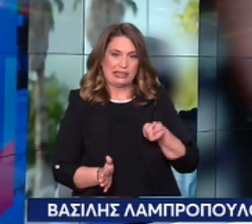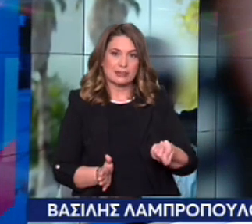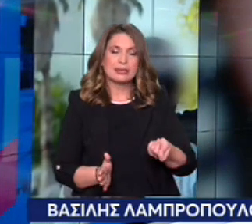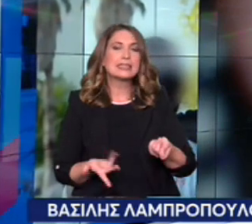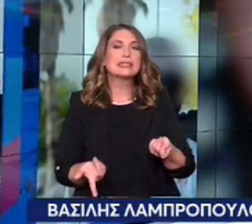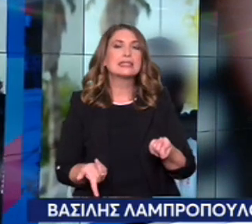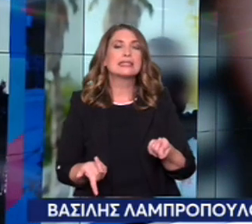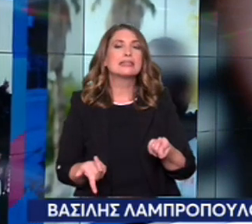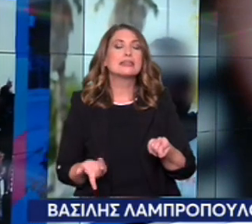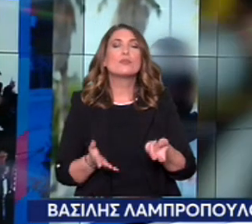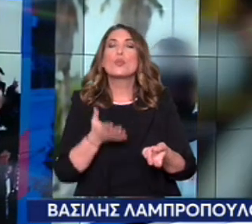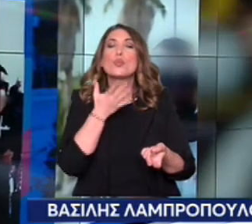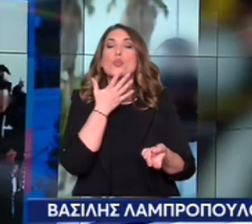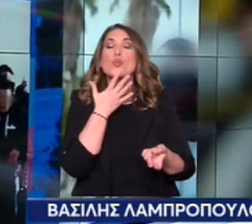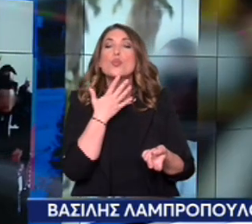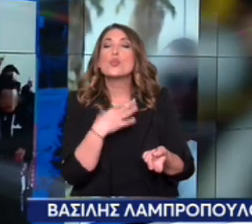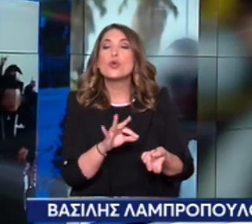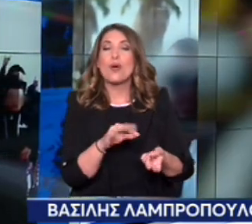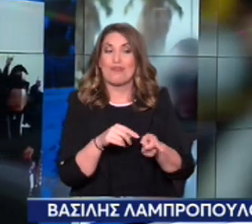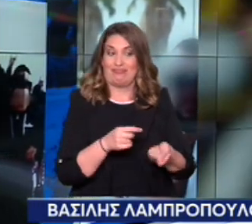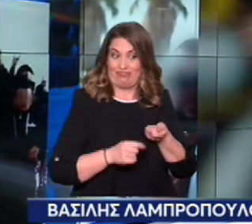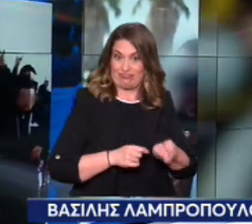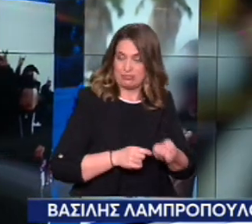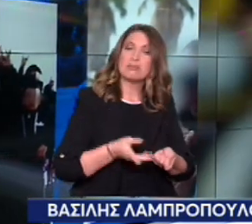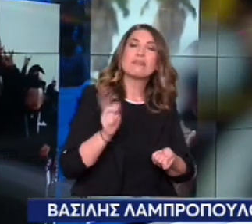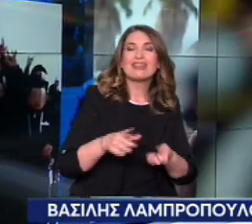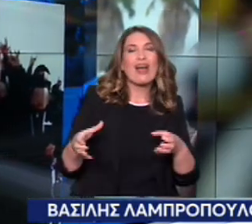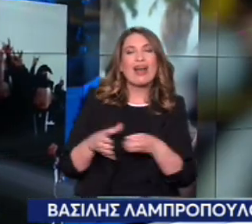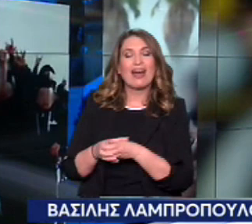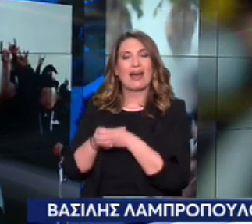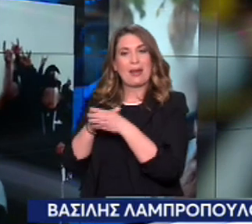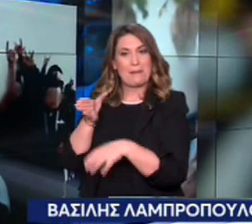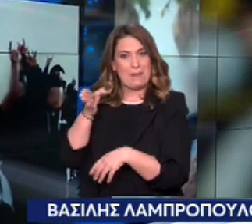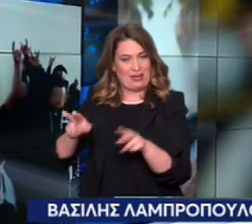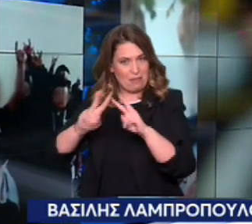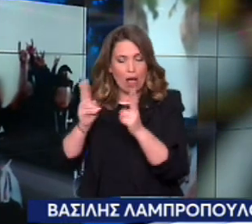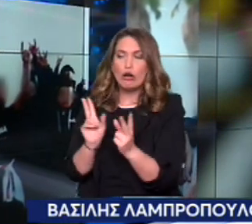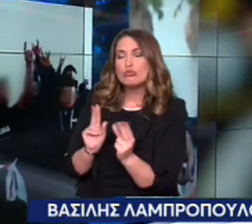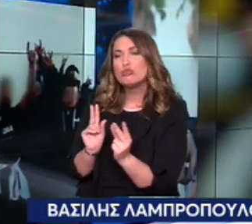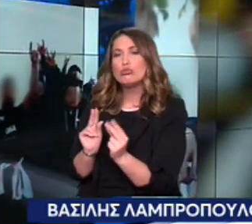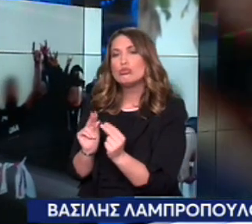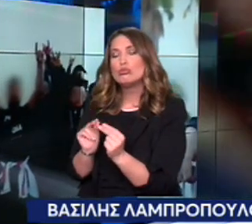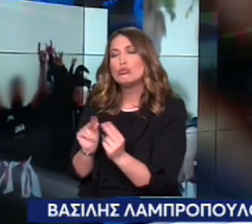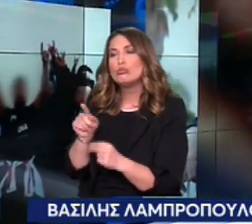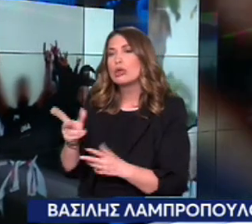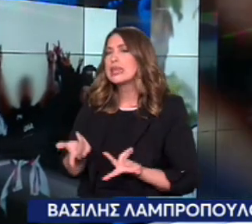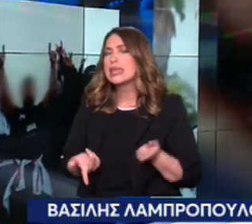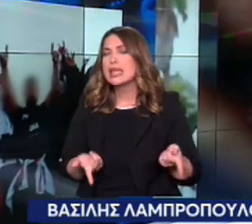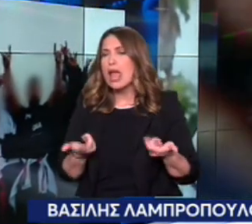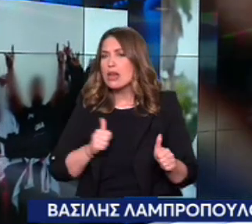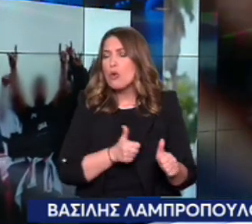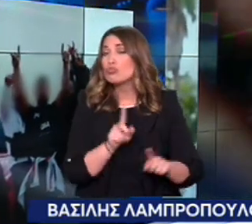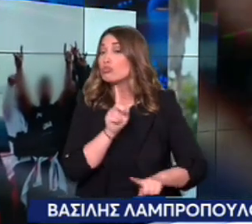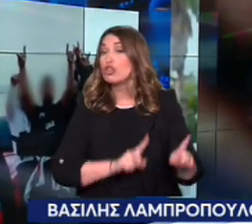συζητήσουν πώς μπορεί να εντοπιστούν οι δράστες και πώς μπορεί να βρεθεί τι ακριβώς έχει συμβεί με τους αλλοδαπούς πιθανόν